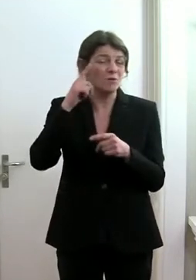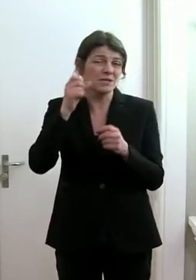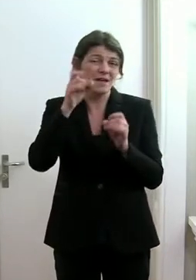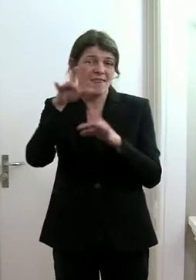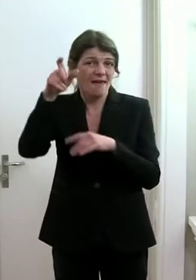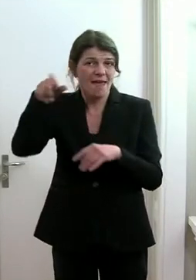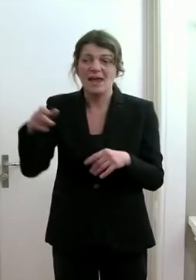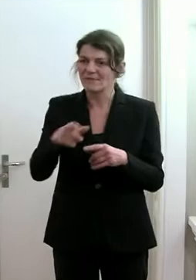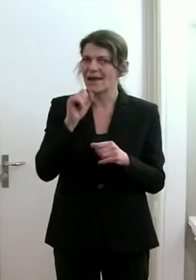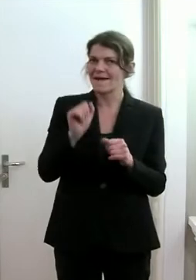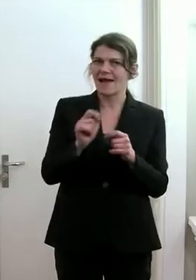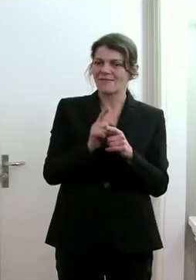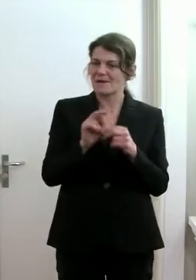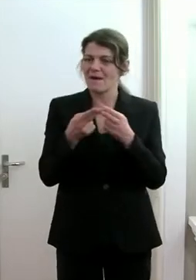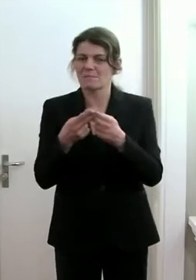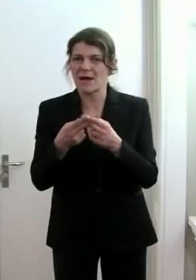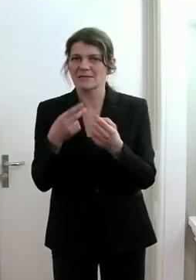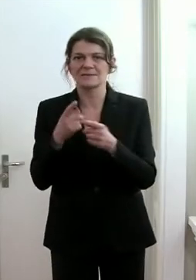anbelangt, eingehen können.